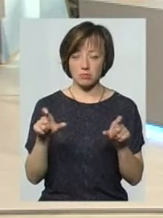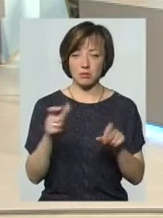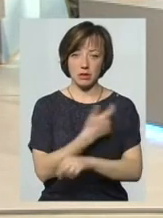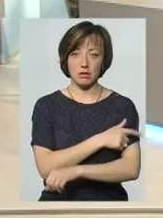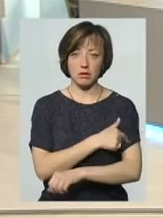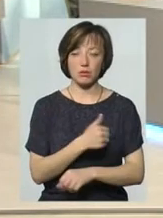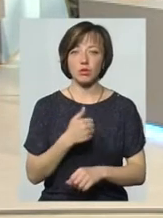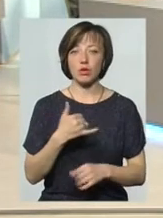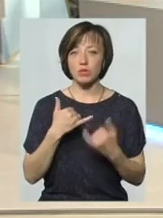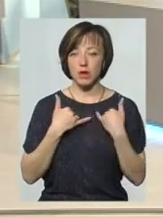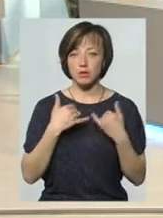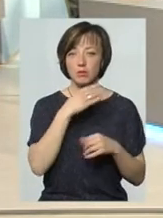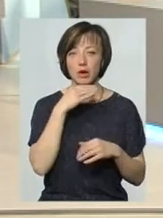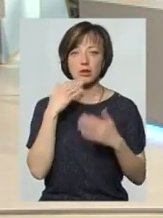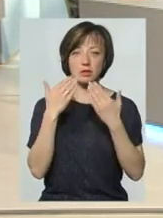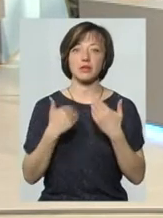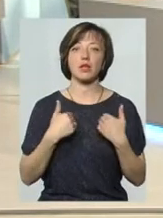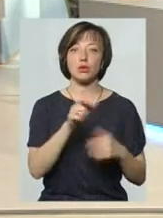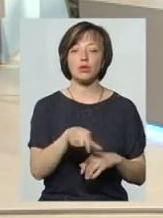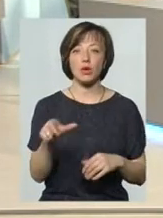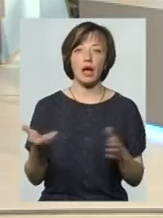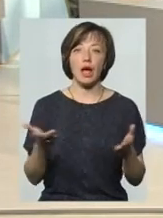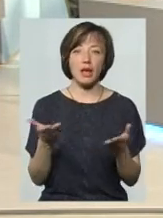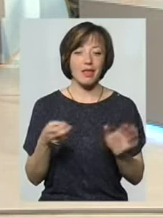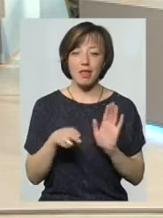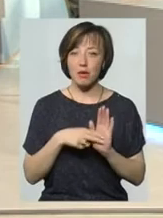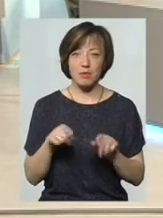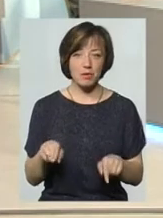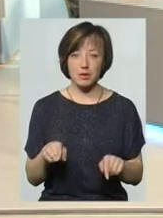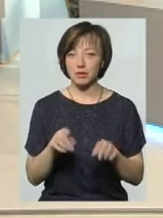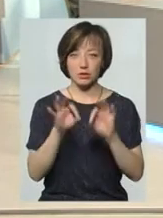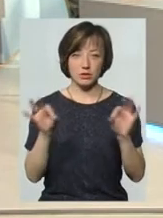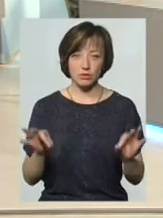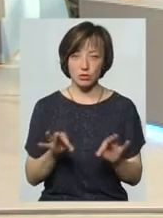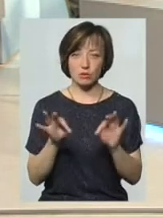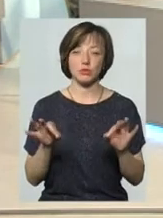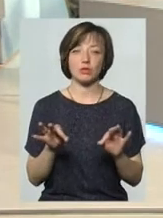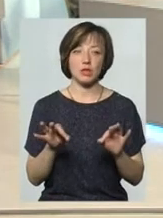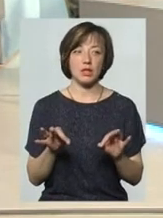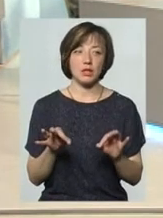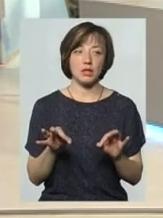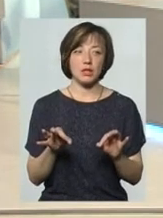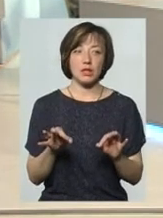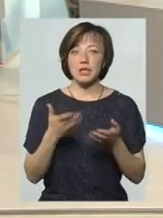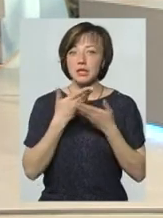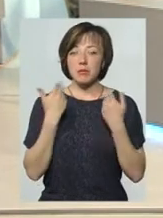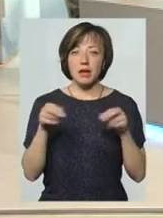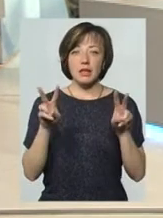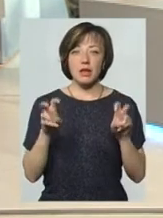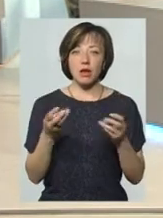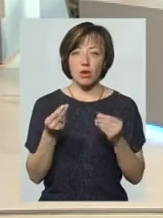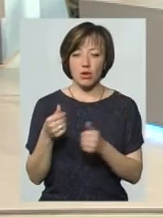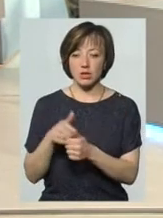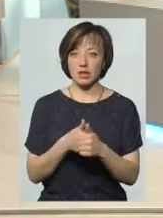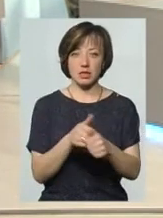До нас дуже багато звертається людей, які не приписані, не зареєстровані, які працюють зараз немає такої теми, що гроші